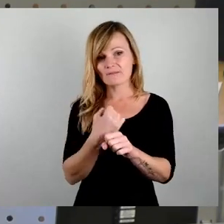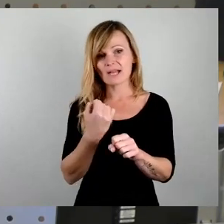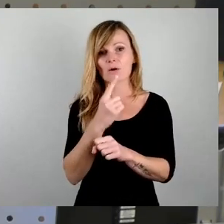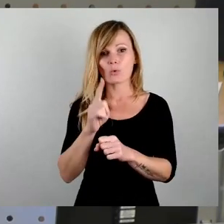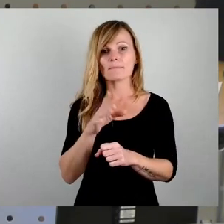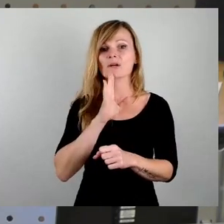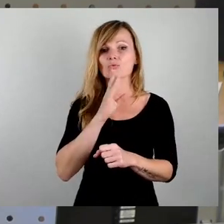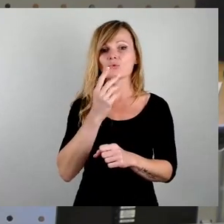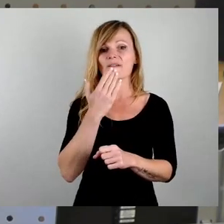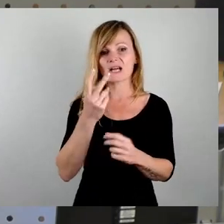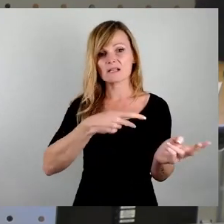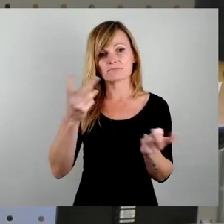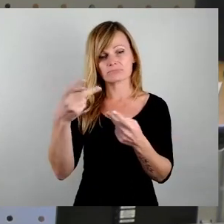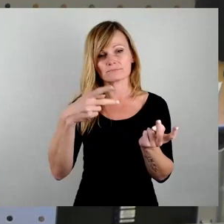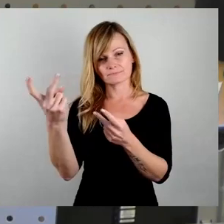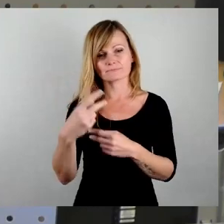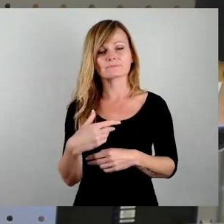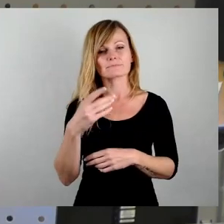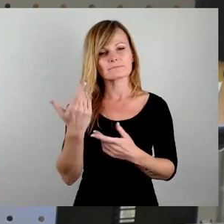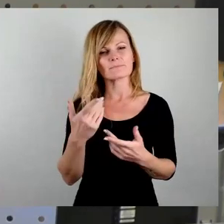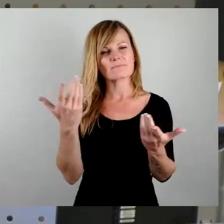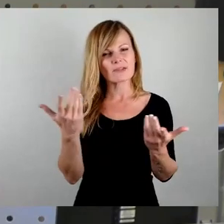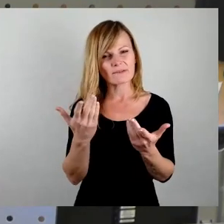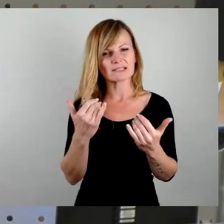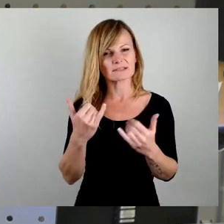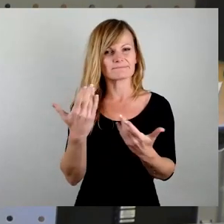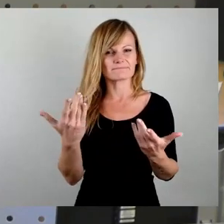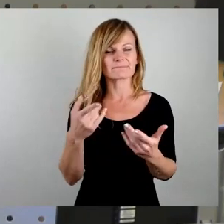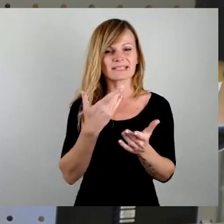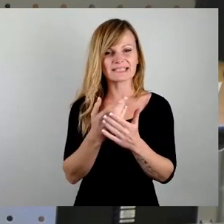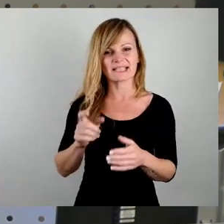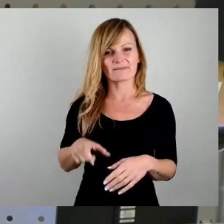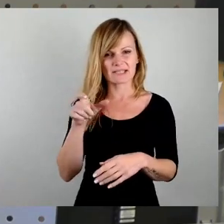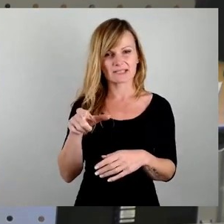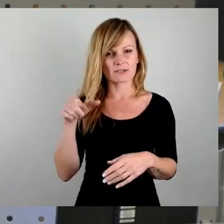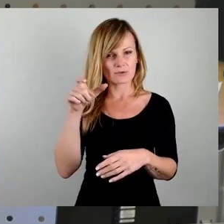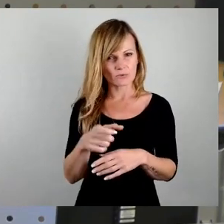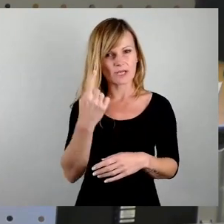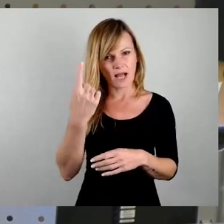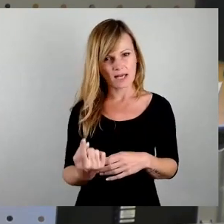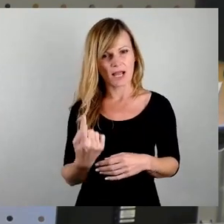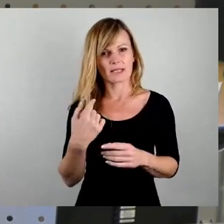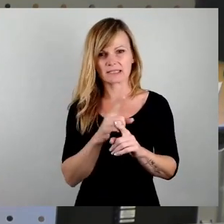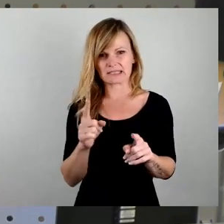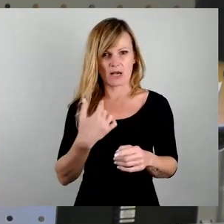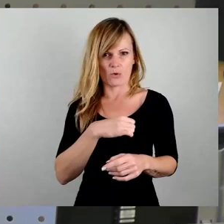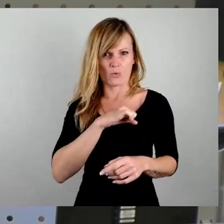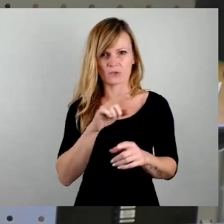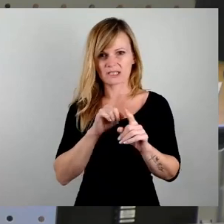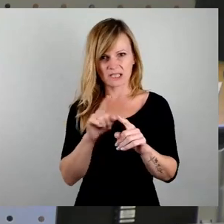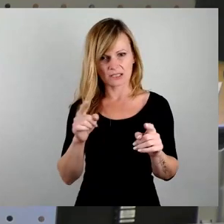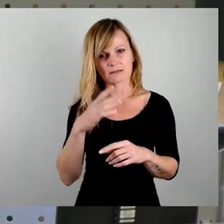Das Blöde ist jetzt nun, diese Investition rentiert sich alleine gesehen nicht. Das ist doof.